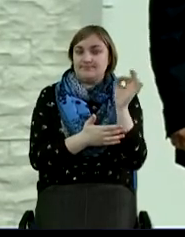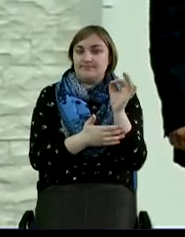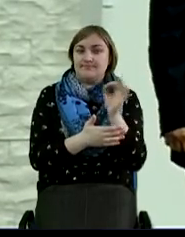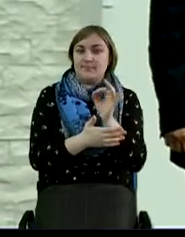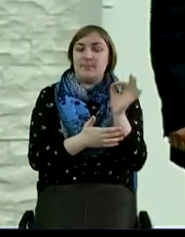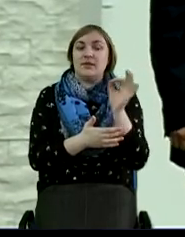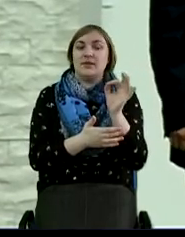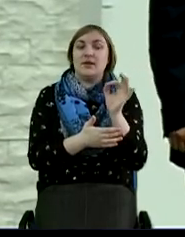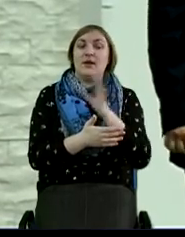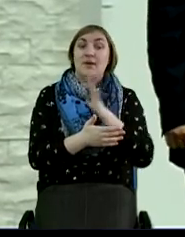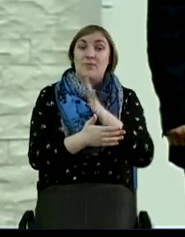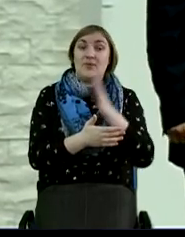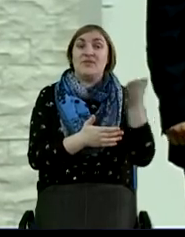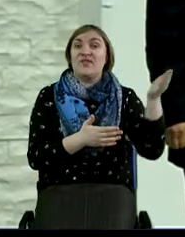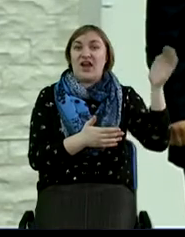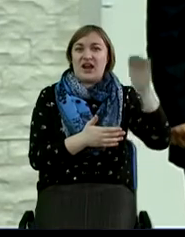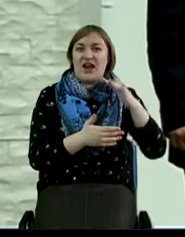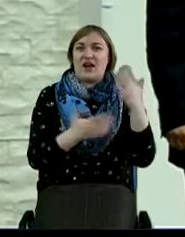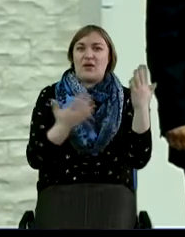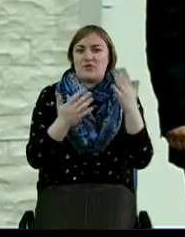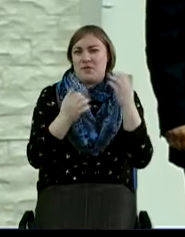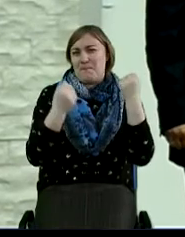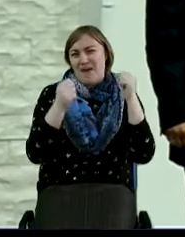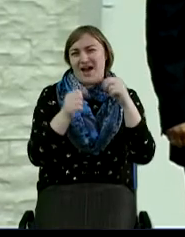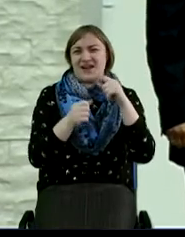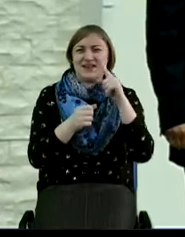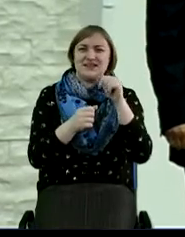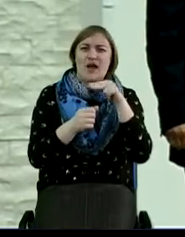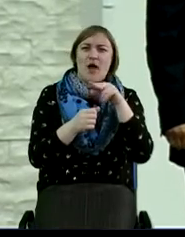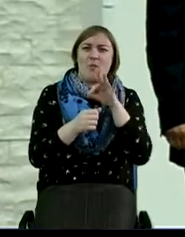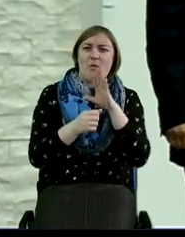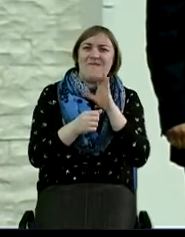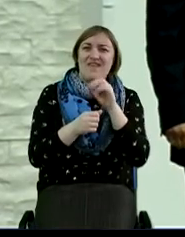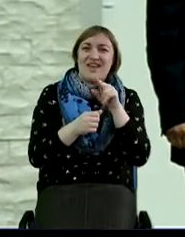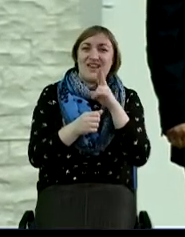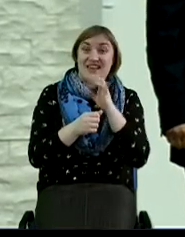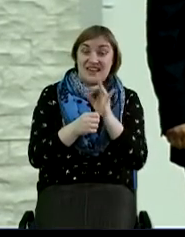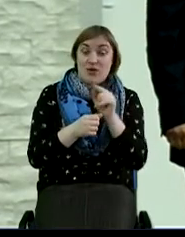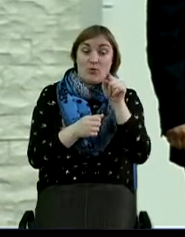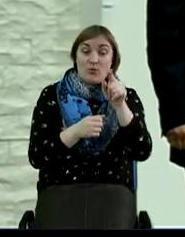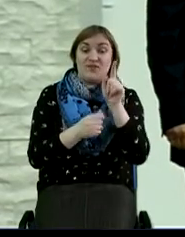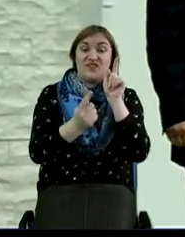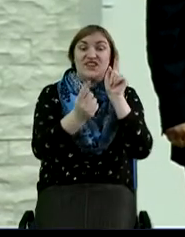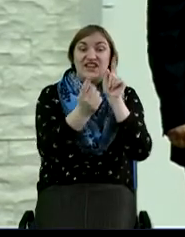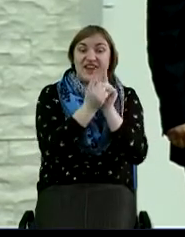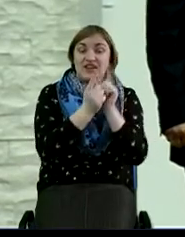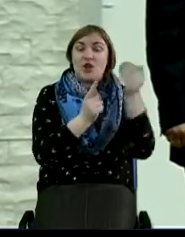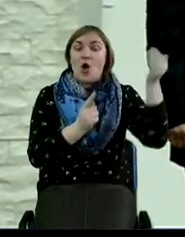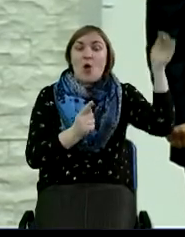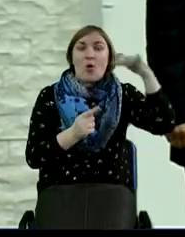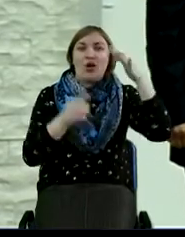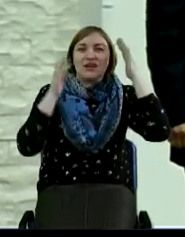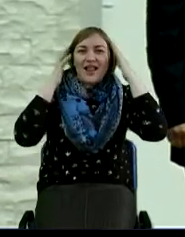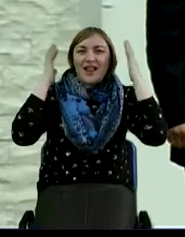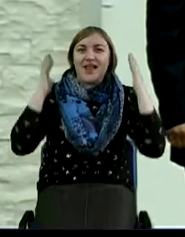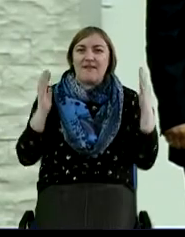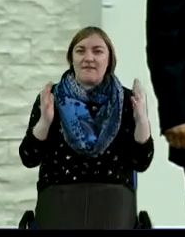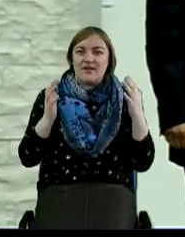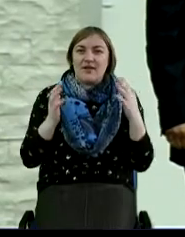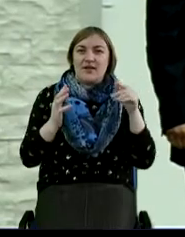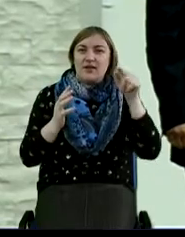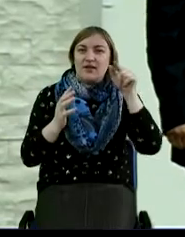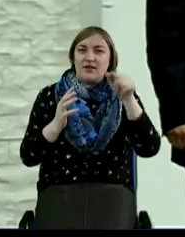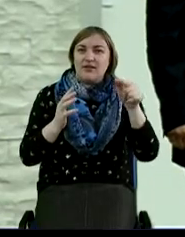находясь в горах, в этом заповеднике или в парке, ему встретился горный лев. И там